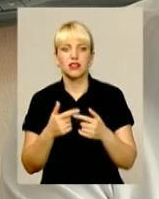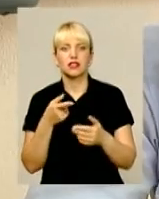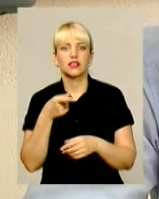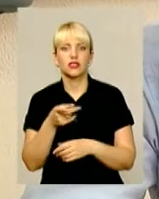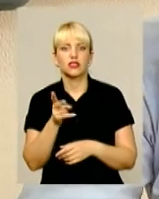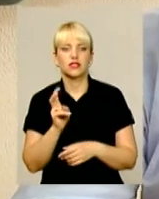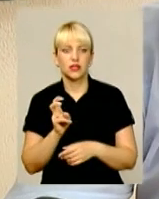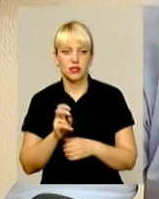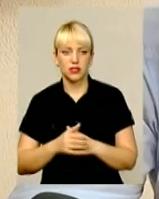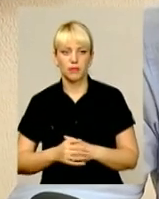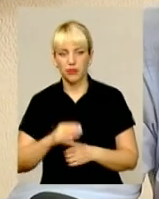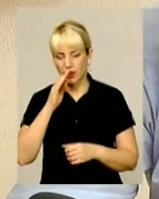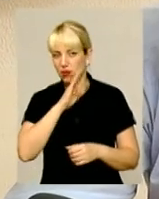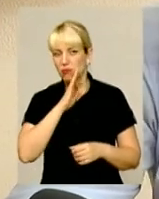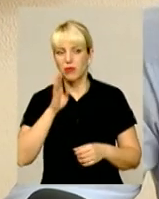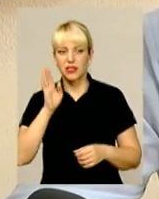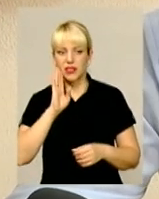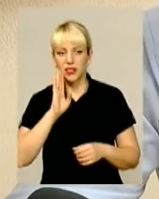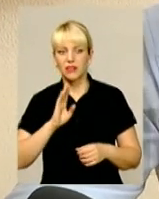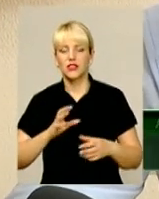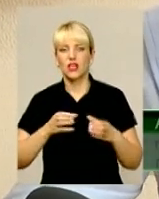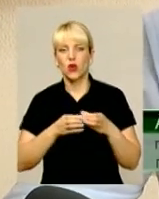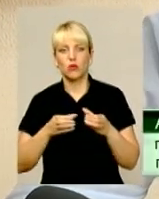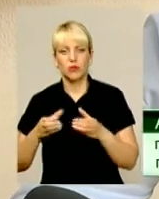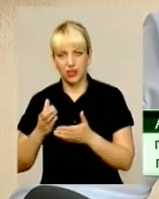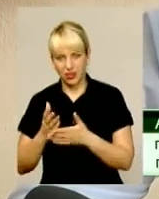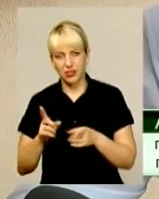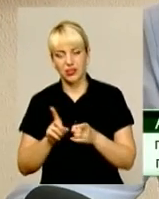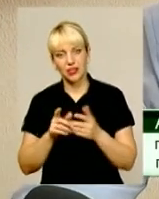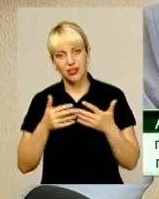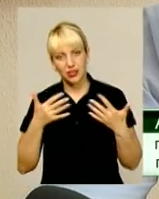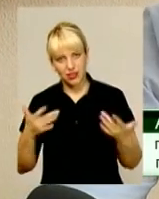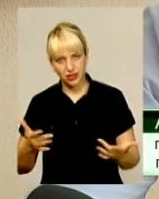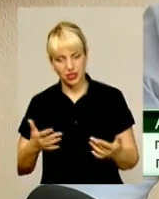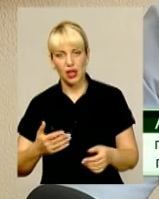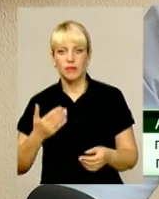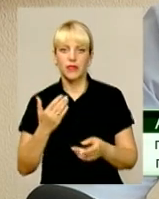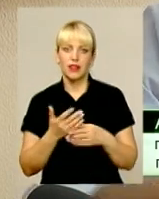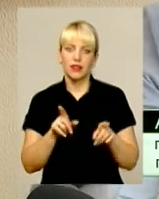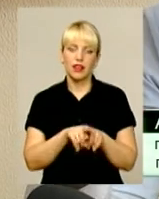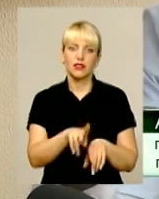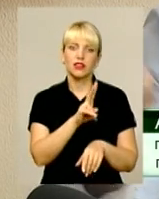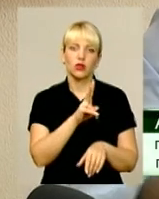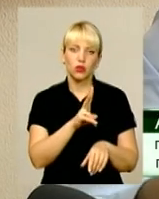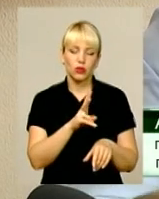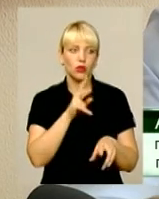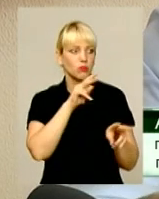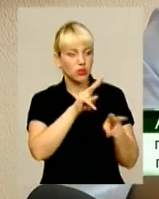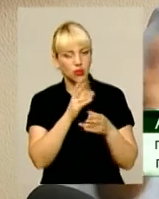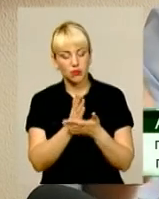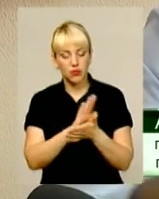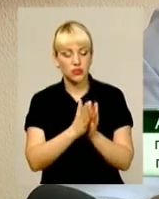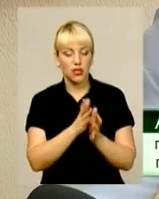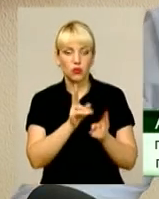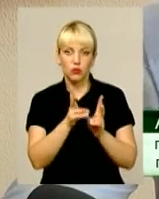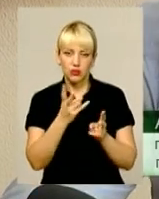гривень. Батьківські комітети є двох типів. Перше, ті, які дійсно намагаються зробити школу кращу. Моніторі, стан кухні.